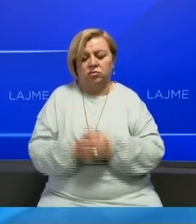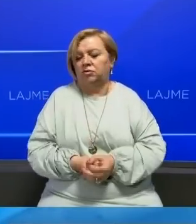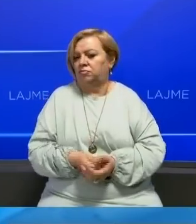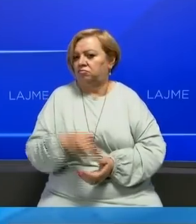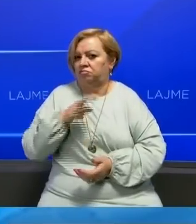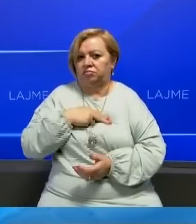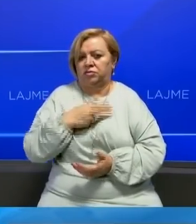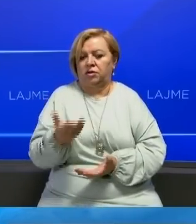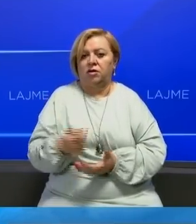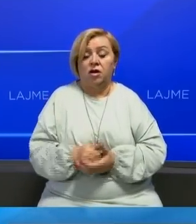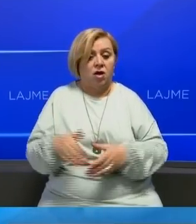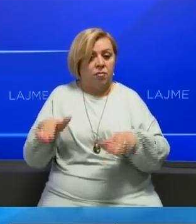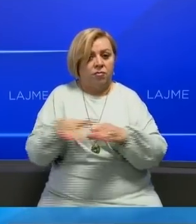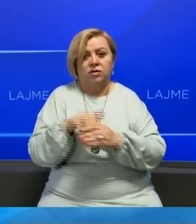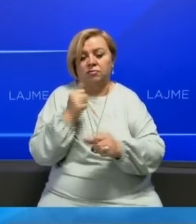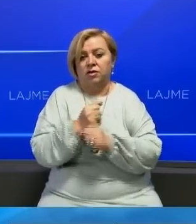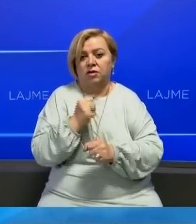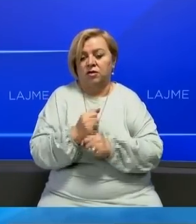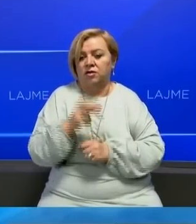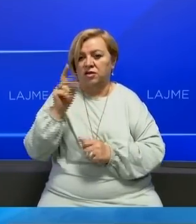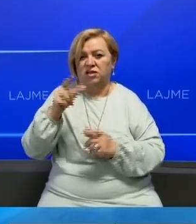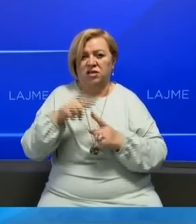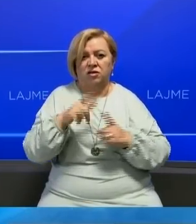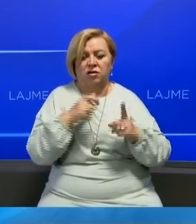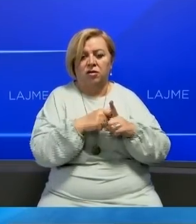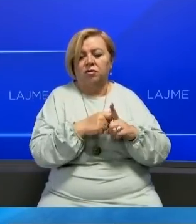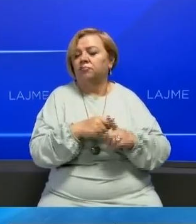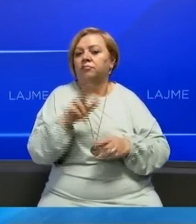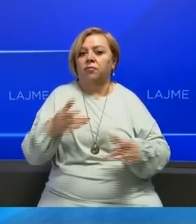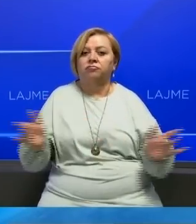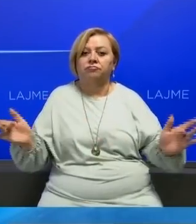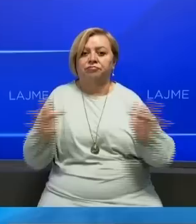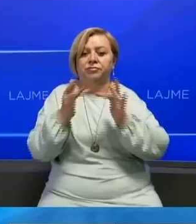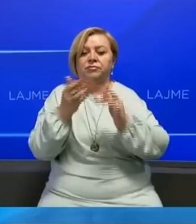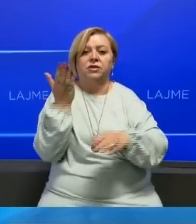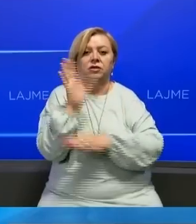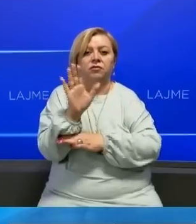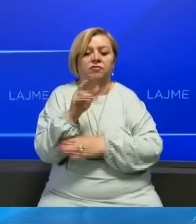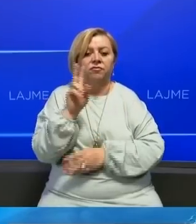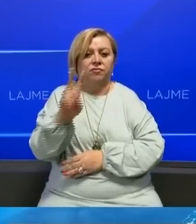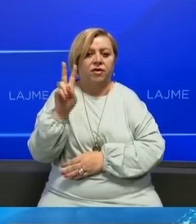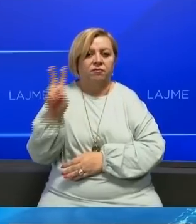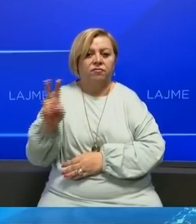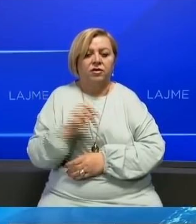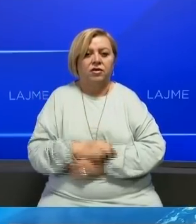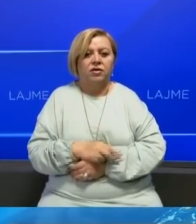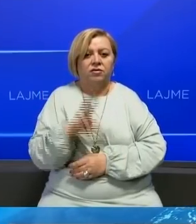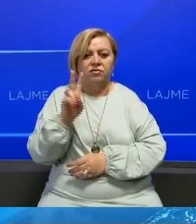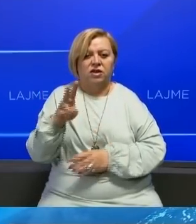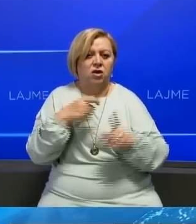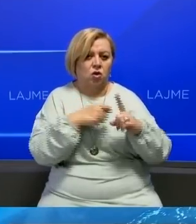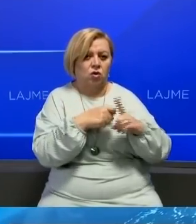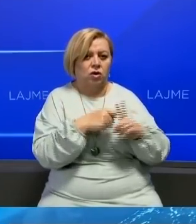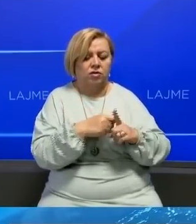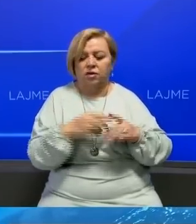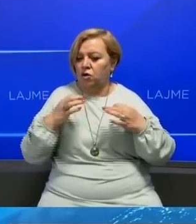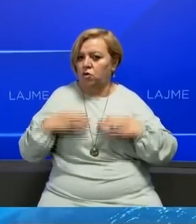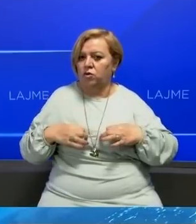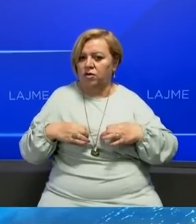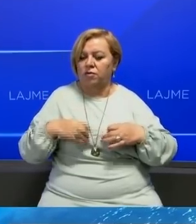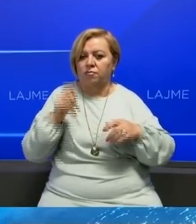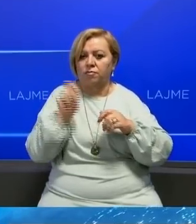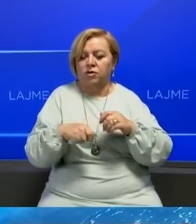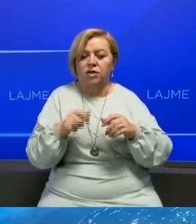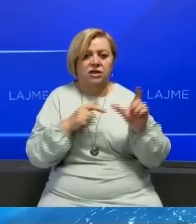për punësimit në rëtë kë dhe emrat e përveqëm pati përplasje mes deputetit të vetvendosje Zvisar Korenica e kryetarit të